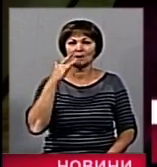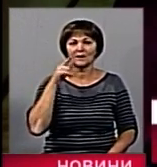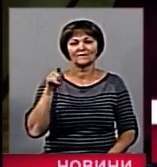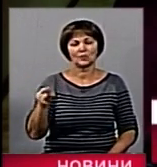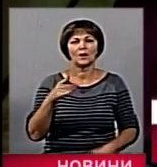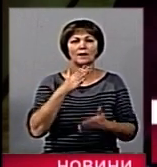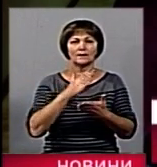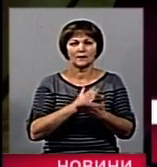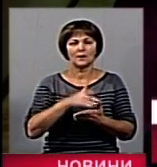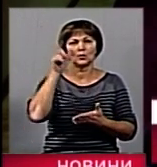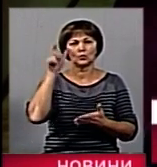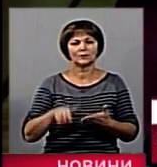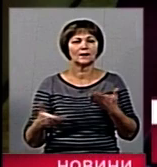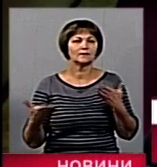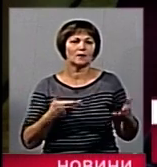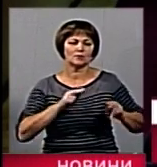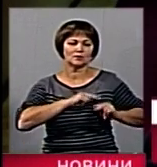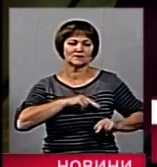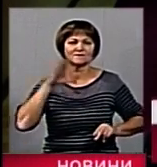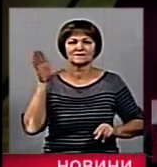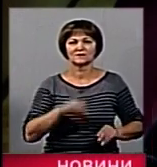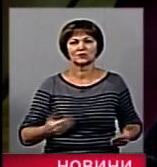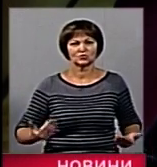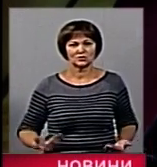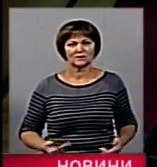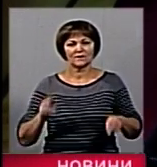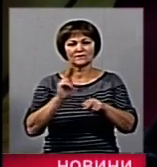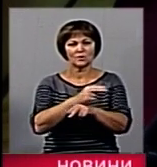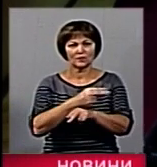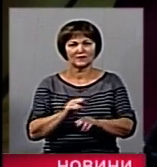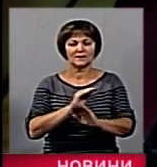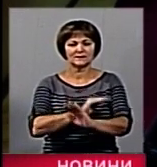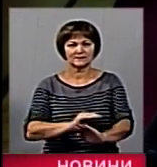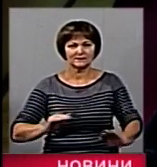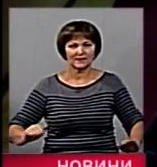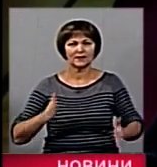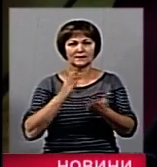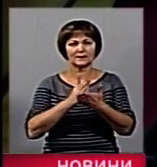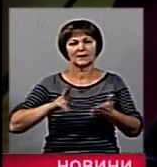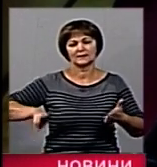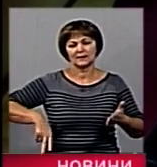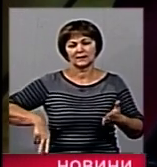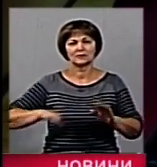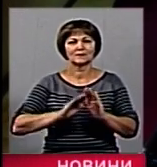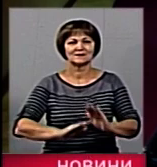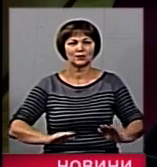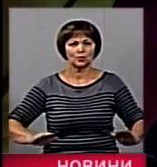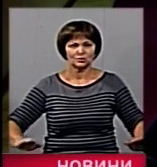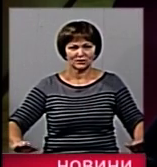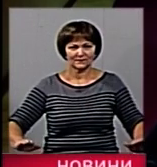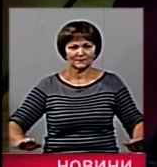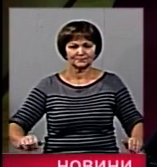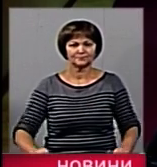людина, яка пропрацювала все життя, виховувала дітей, є директором садочків по